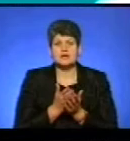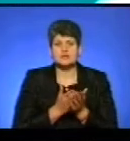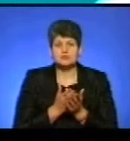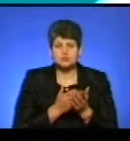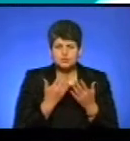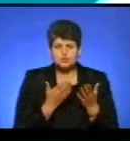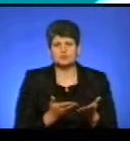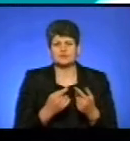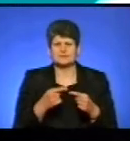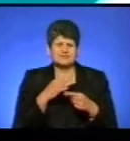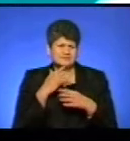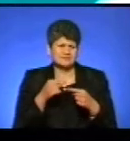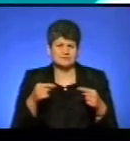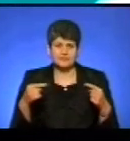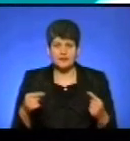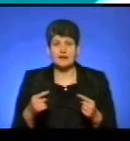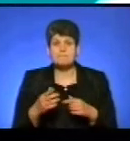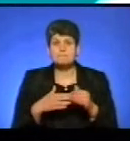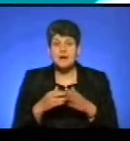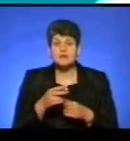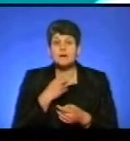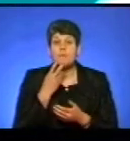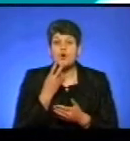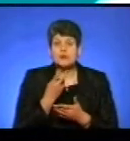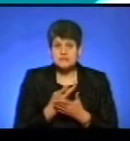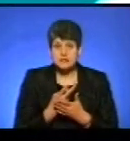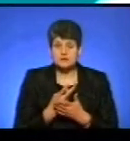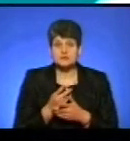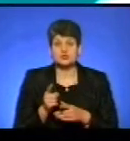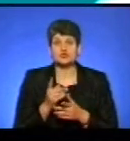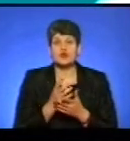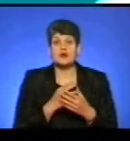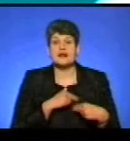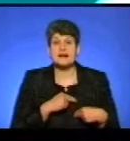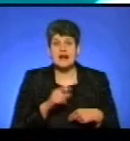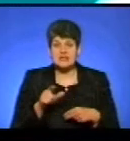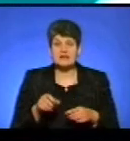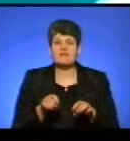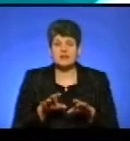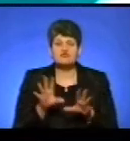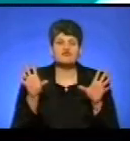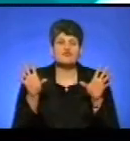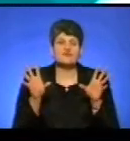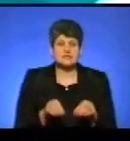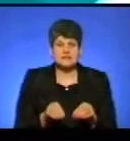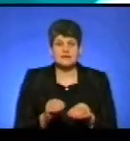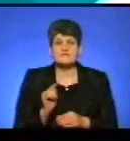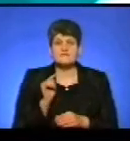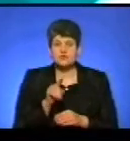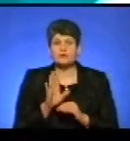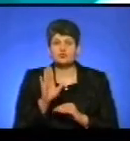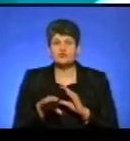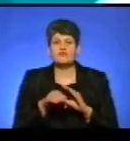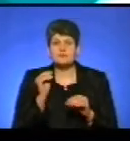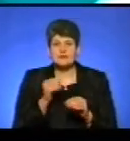студенцію і на багато інших. І практика показала, що кадри вирішують все від того, як будуть підібрані